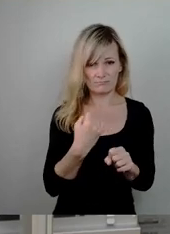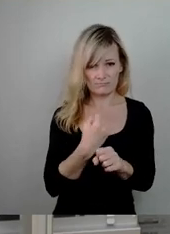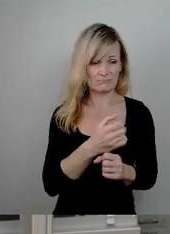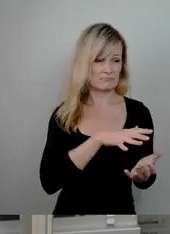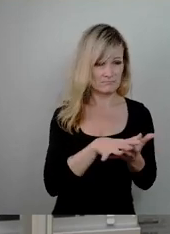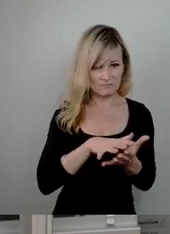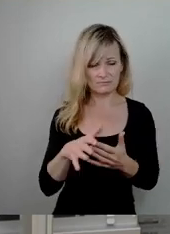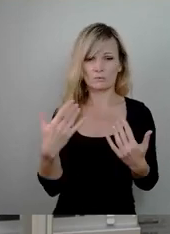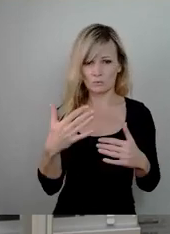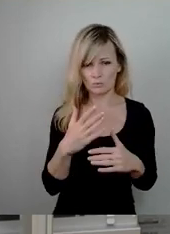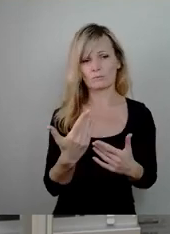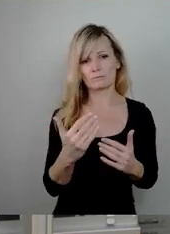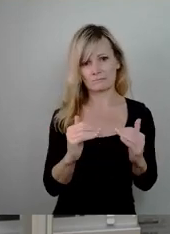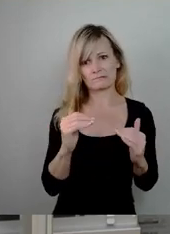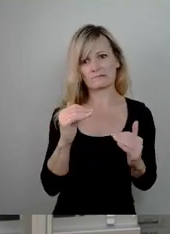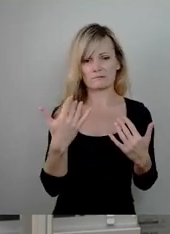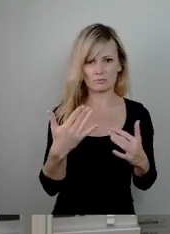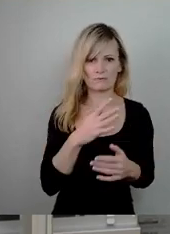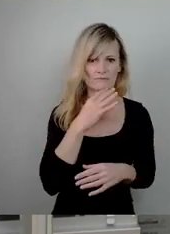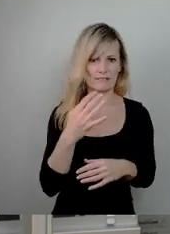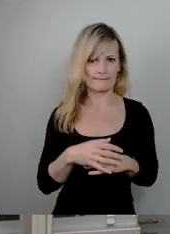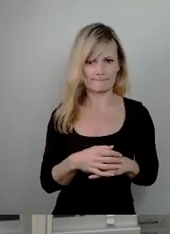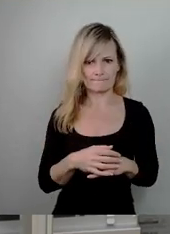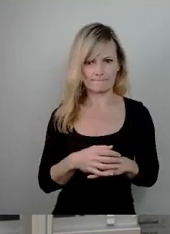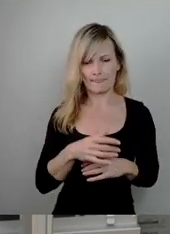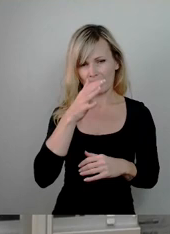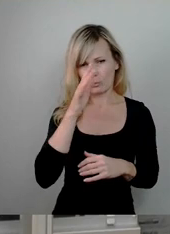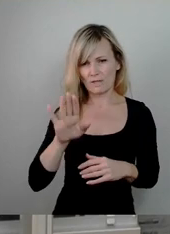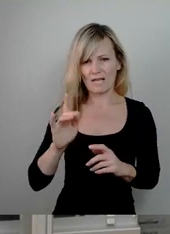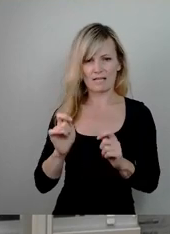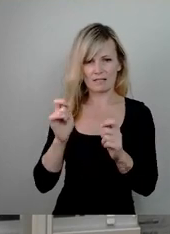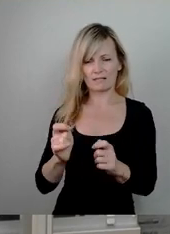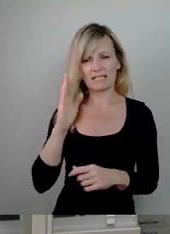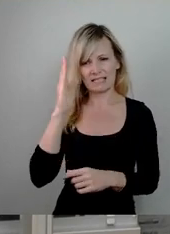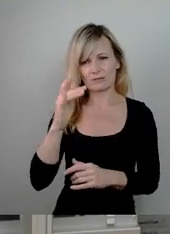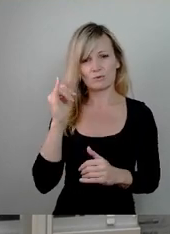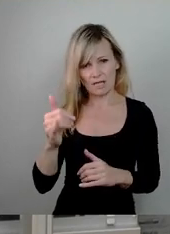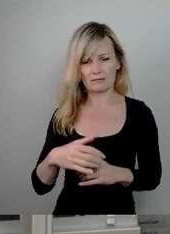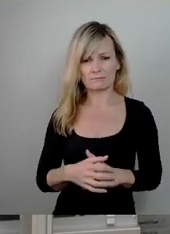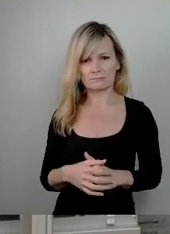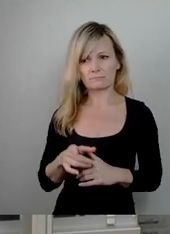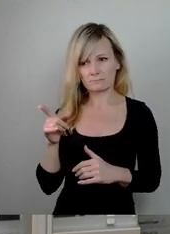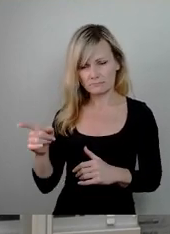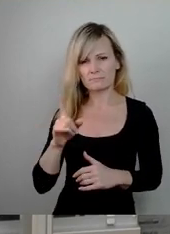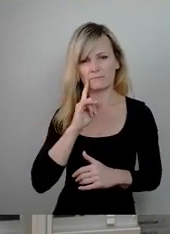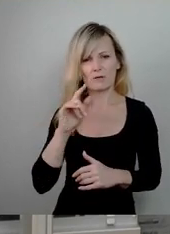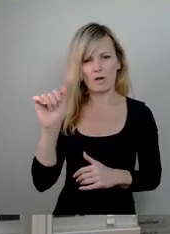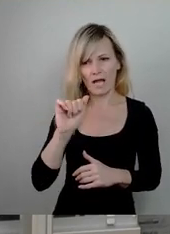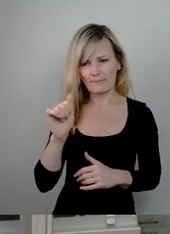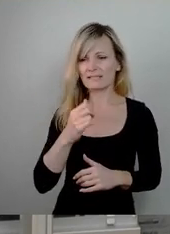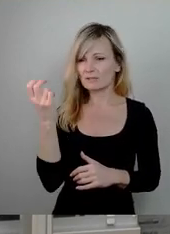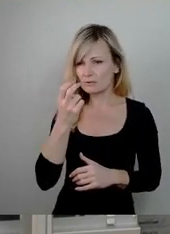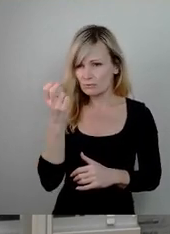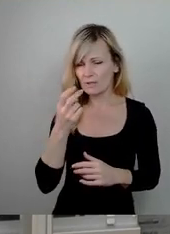weist hier in eine richtige Richtung. Suchen Sie, Frau Arpelt, unbedingt energisch wie ideenreich nach Sponsoren, Förderern,